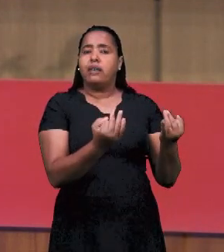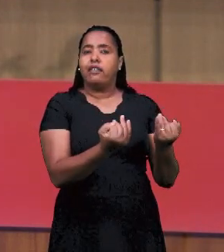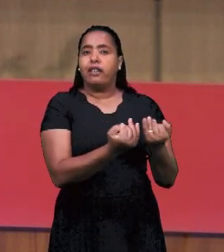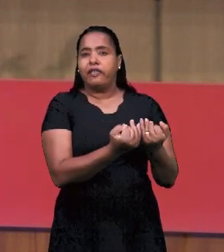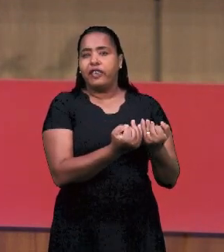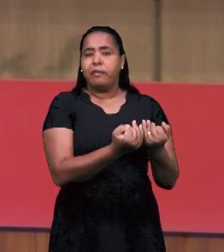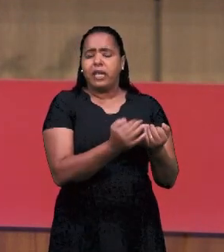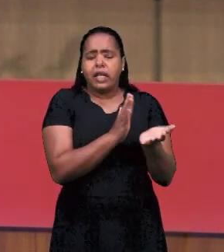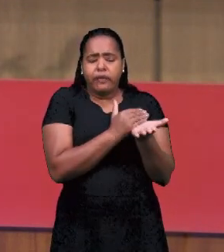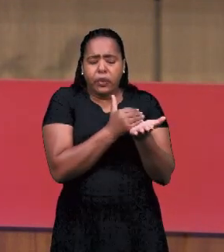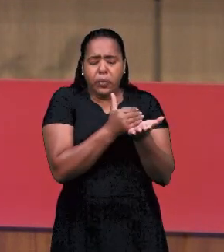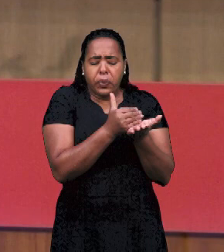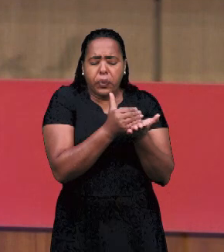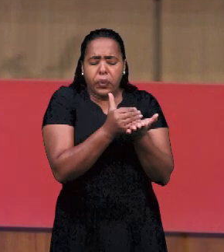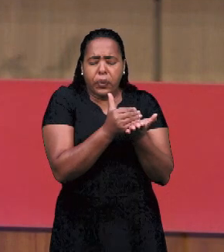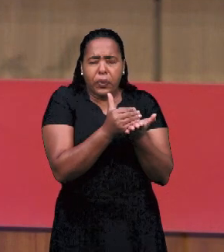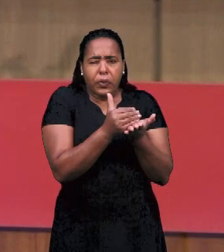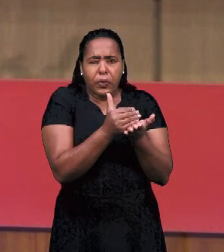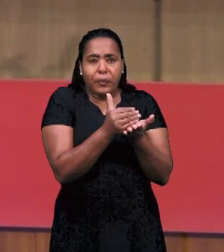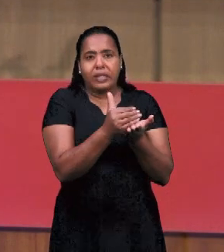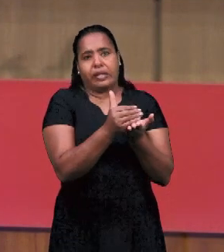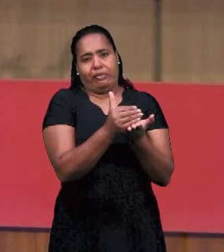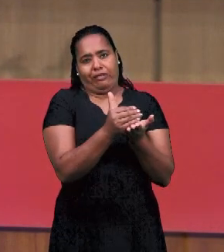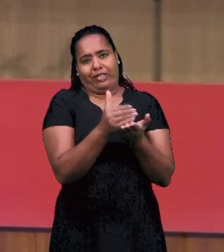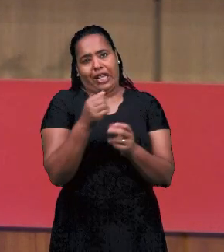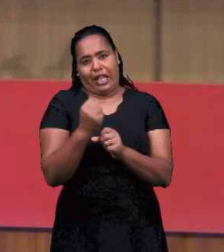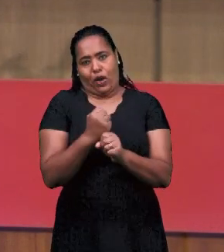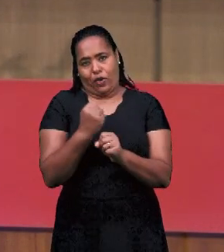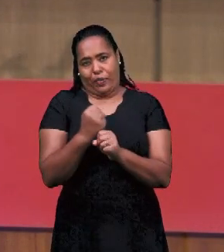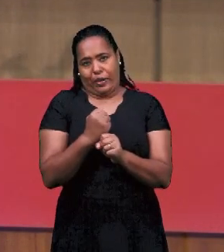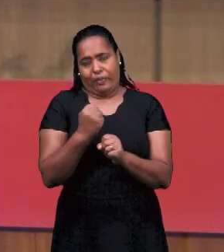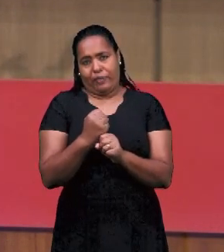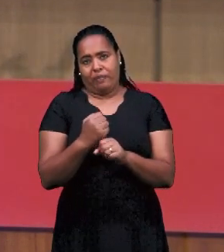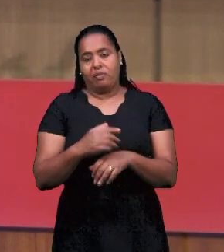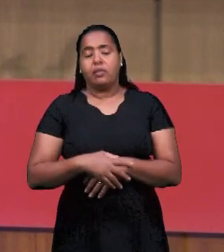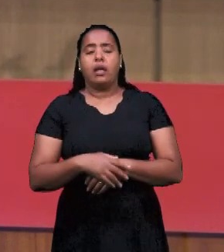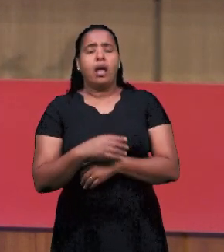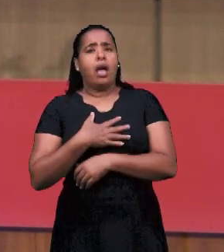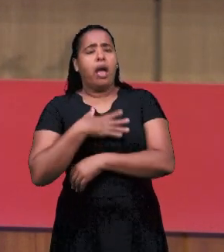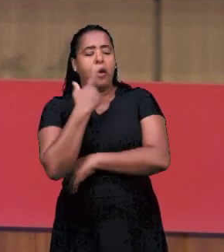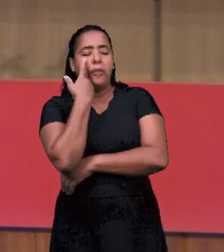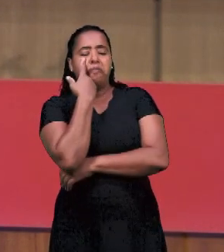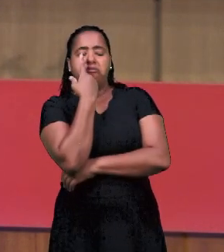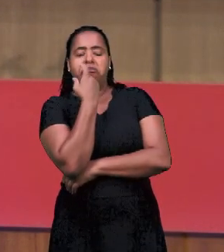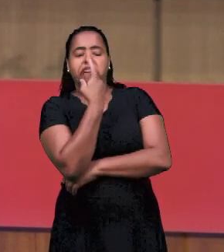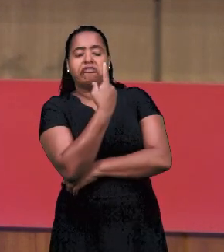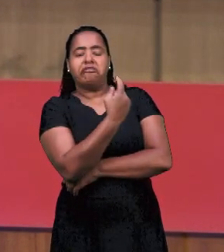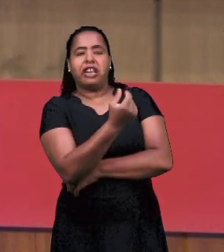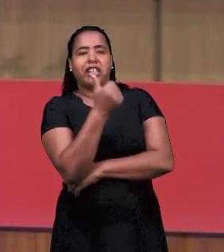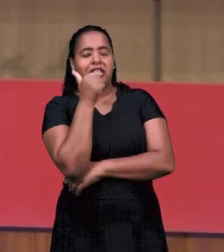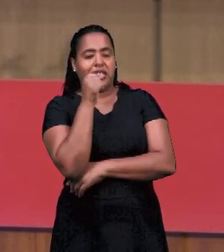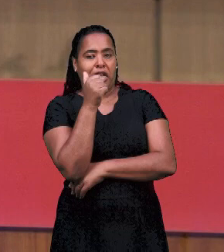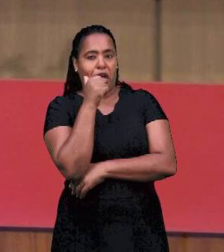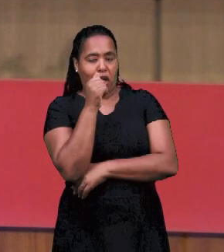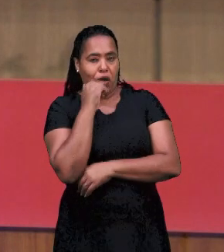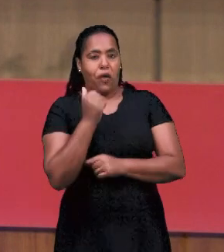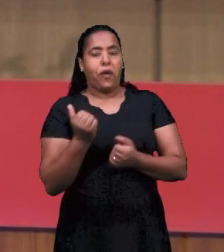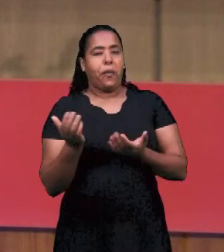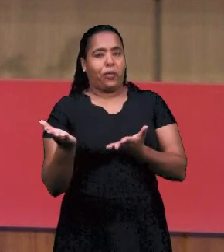И семья была там такая, которая начинала тоже в церкви, в этой работе.